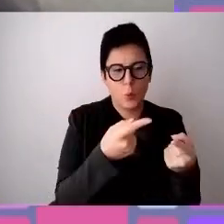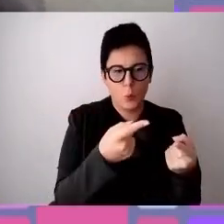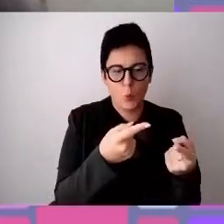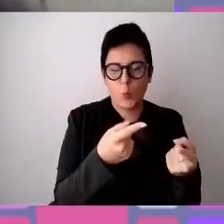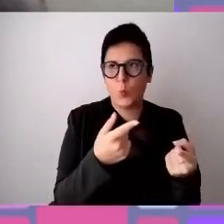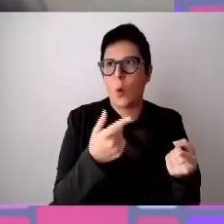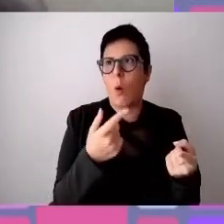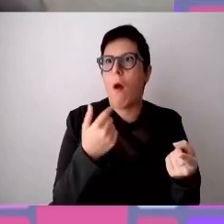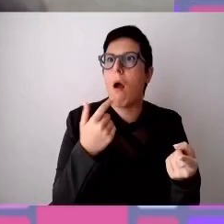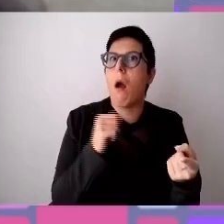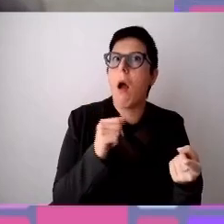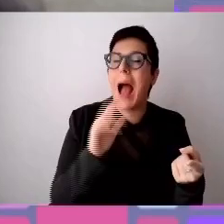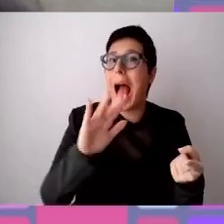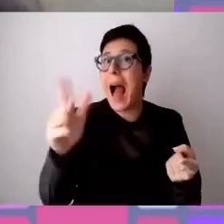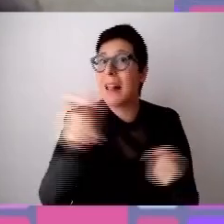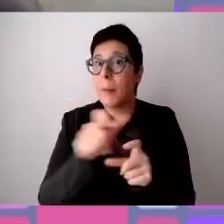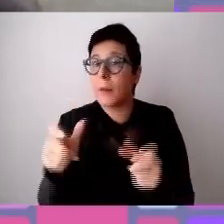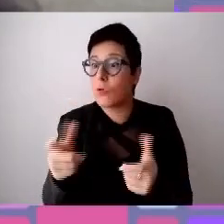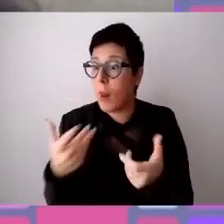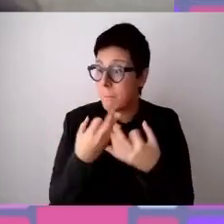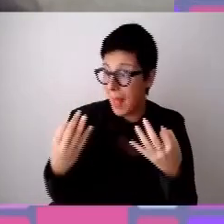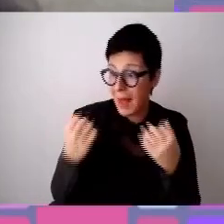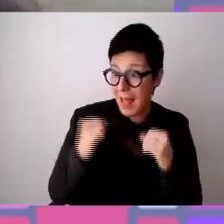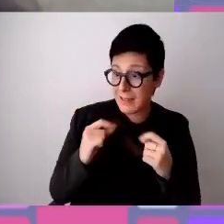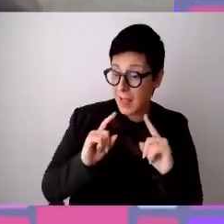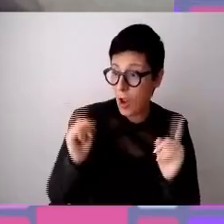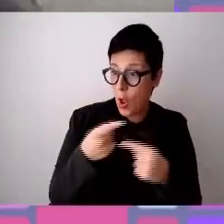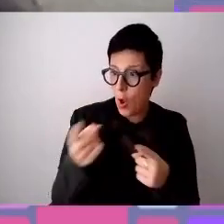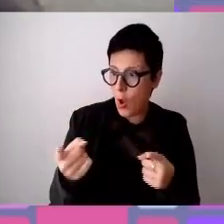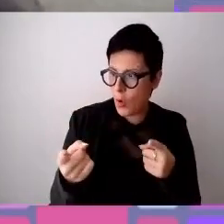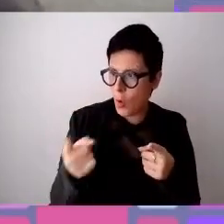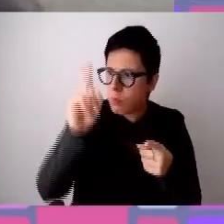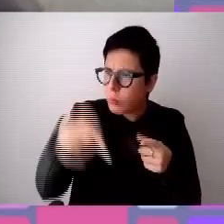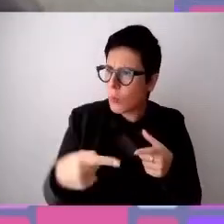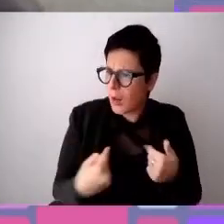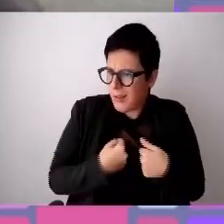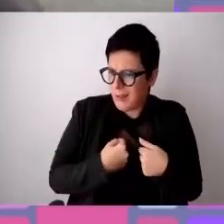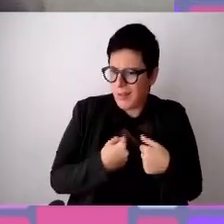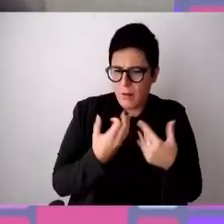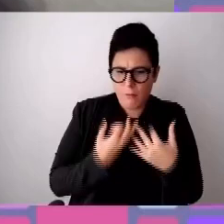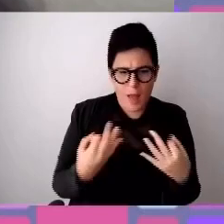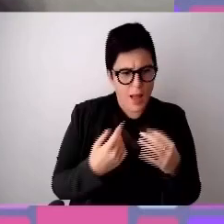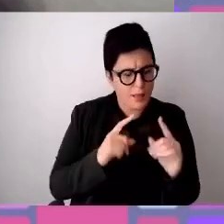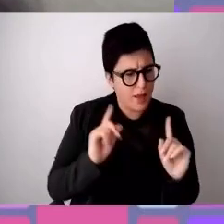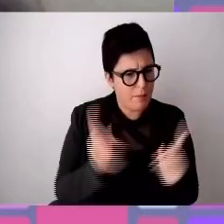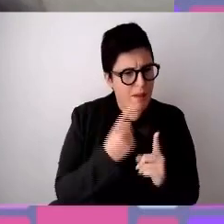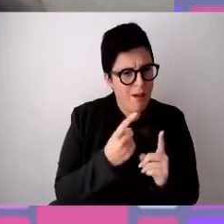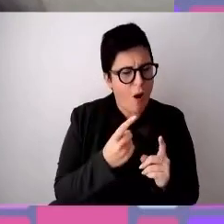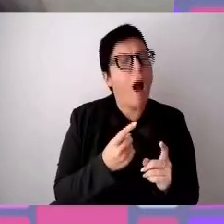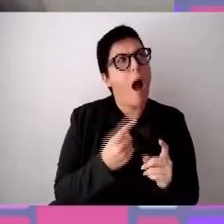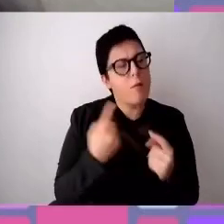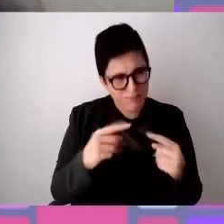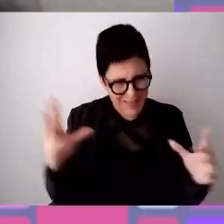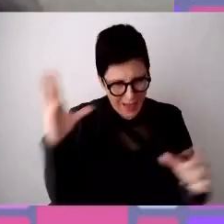tutti, forse comprendiamo quanto sia importante non lasciare un passo indietro nessuno. Con